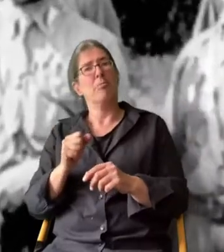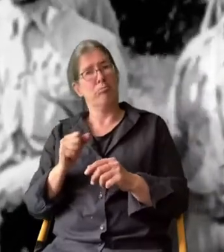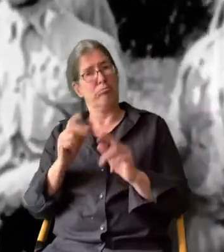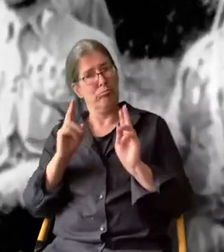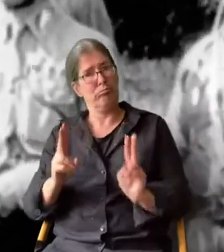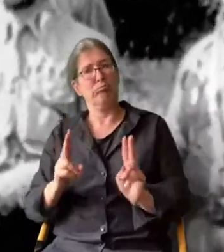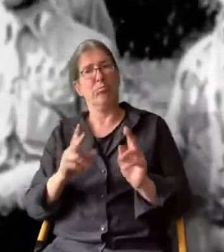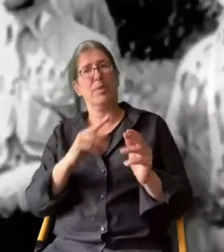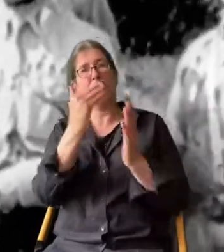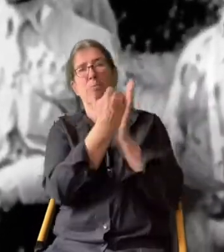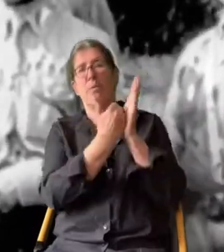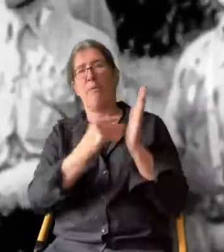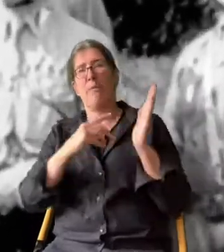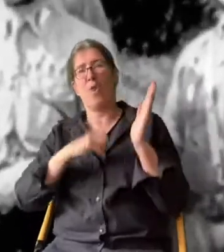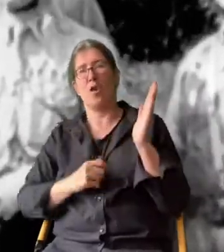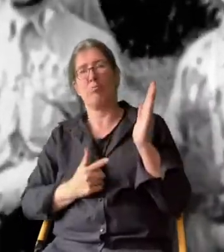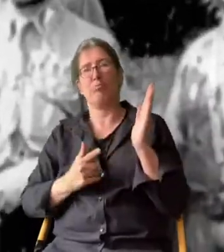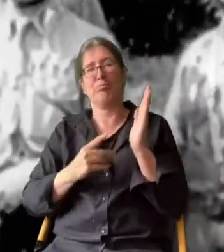zur Macht kommen.